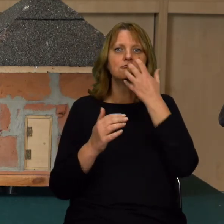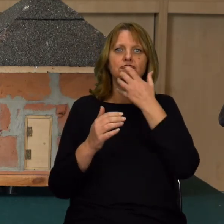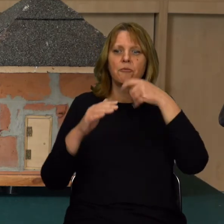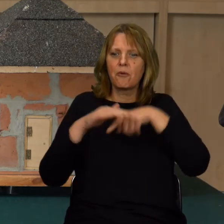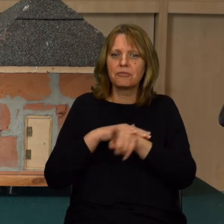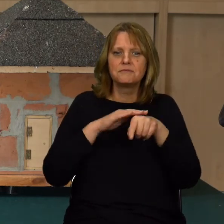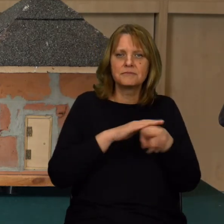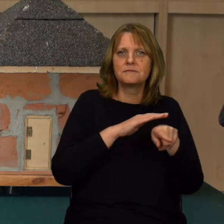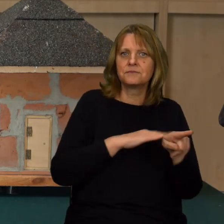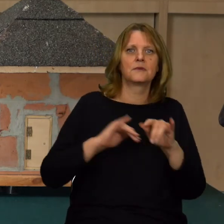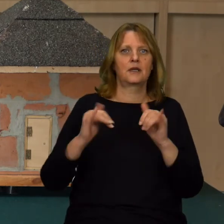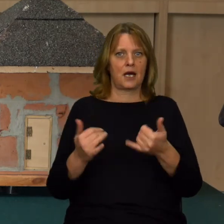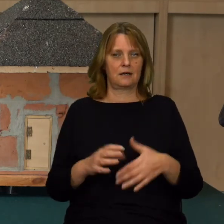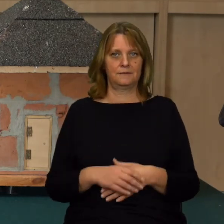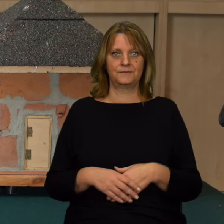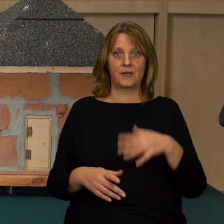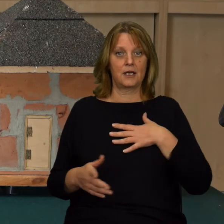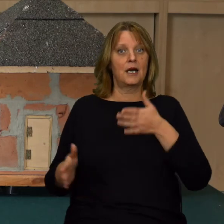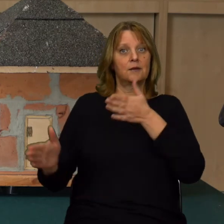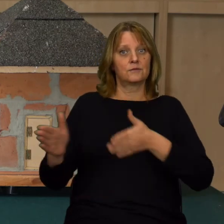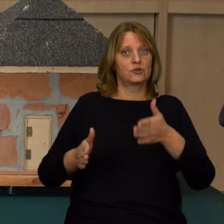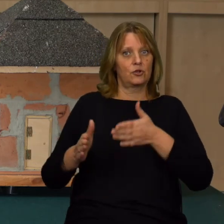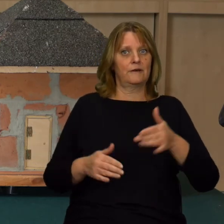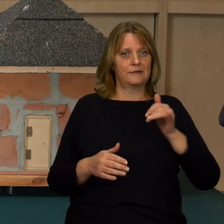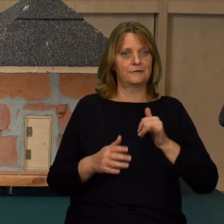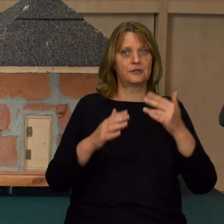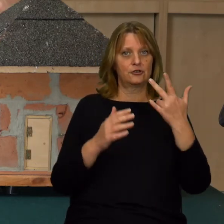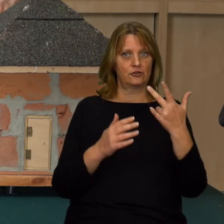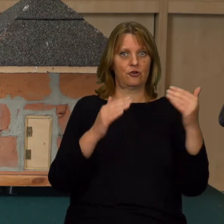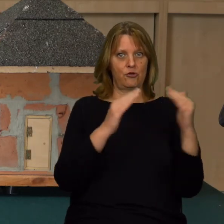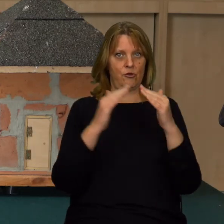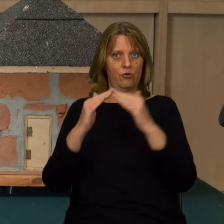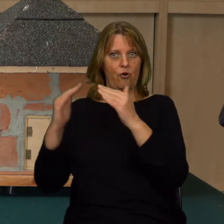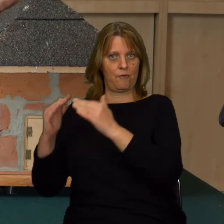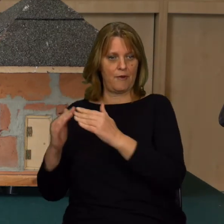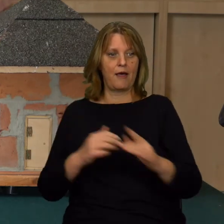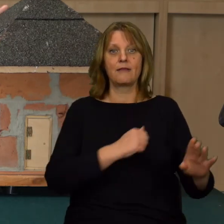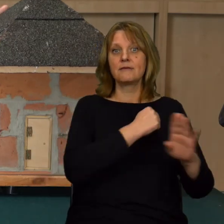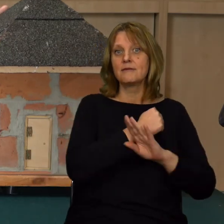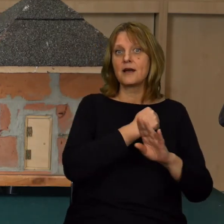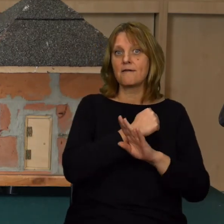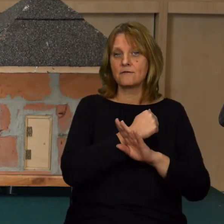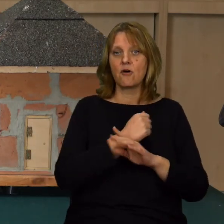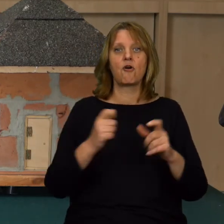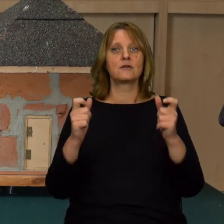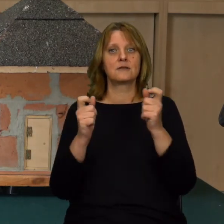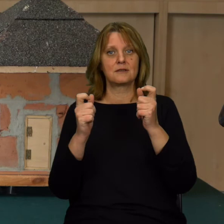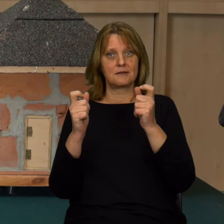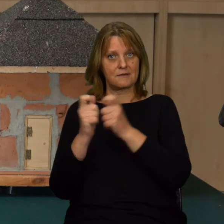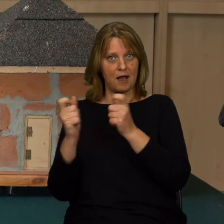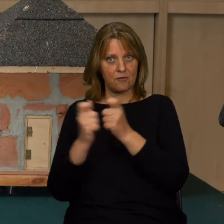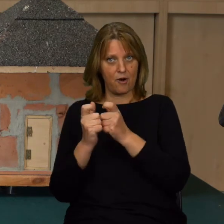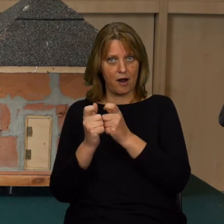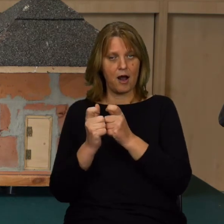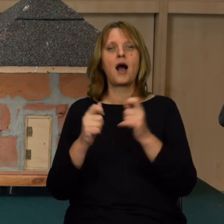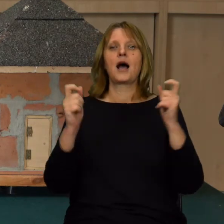naszym domu. Mam tutaj przygotowane trzy makiety domków. Drewniany, ceglany i taki sam ceglany, tylko jeszcze